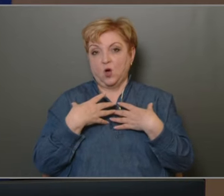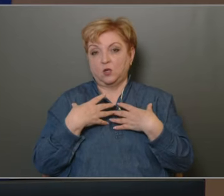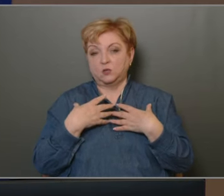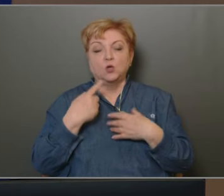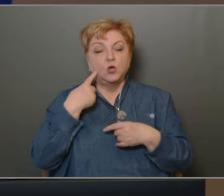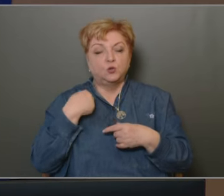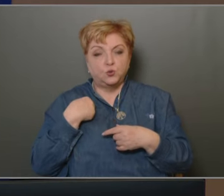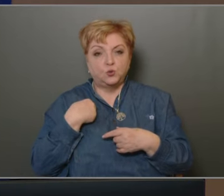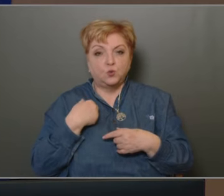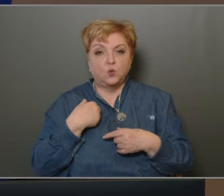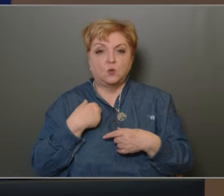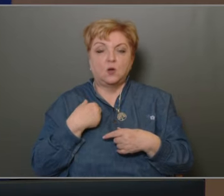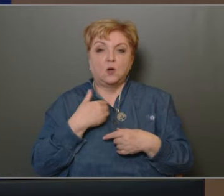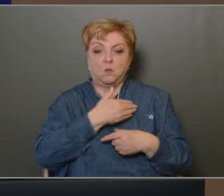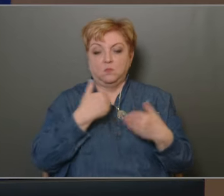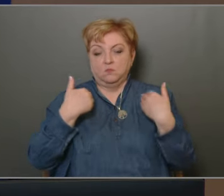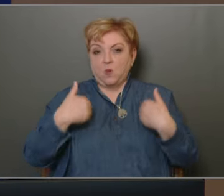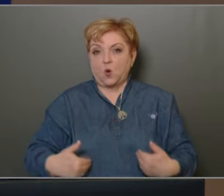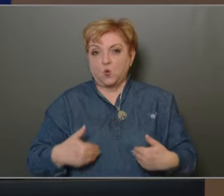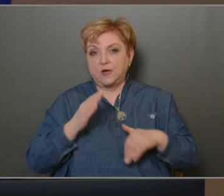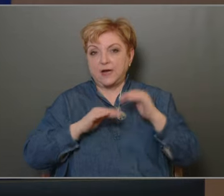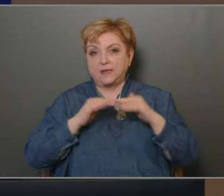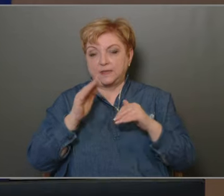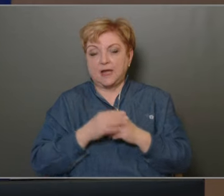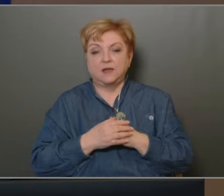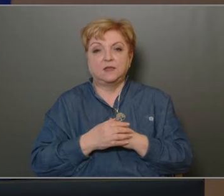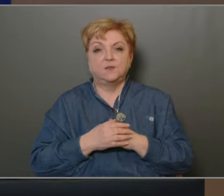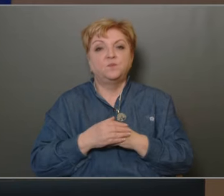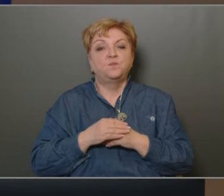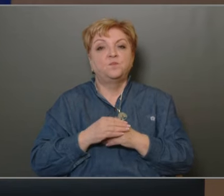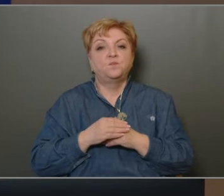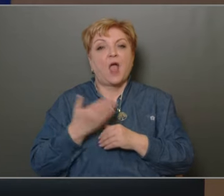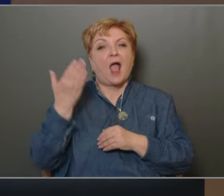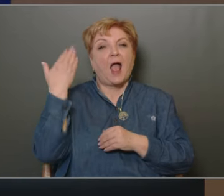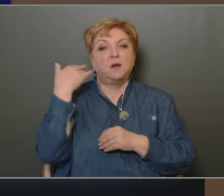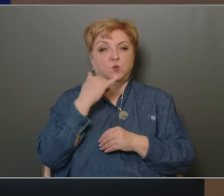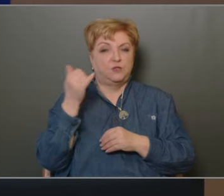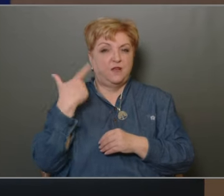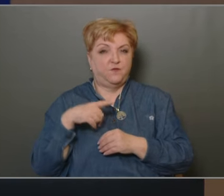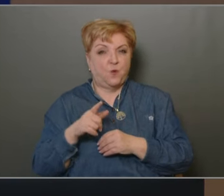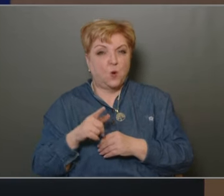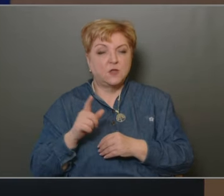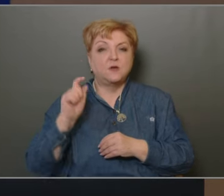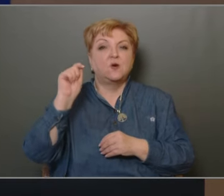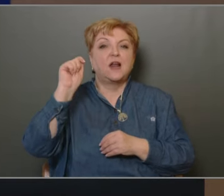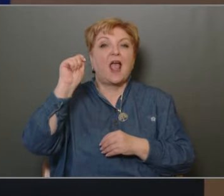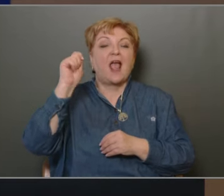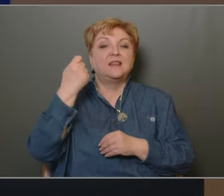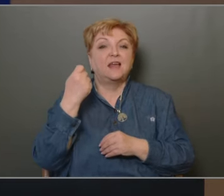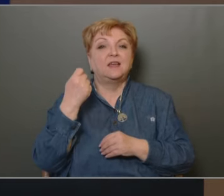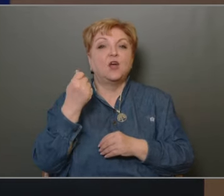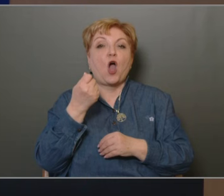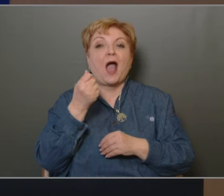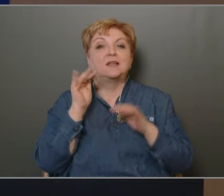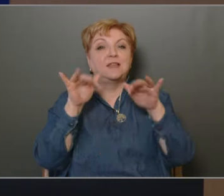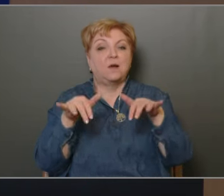tudtuk a magunk részéről kezelni. Az elmúlt év volt az, amikor energiártámogatást kaptunk, és